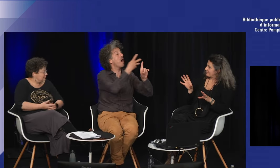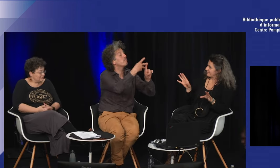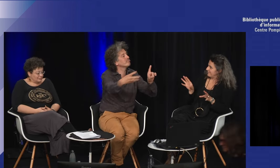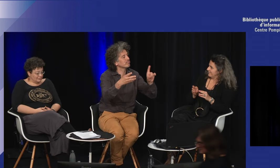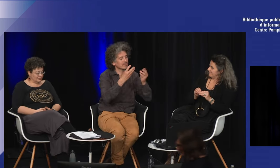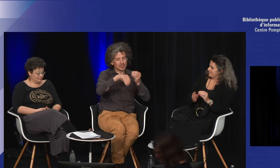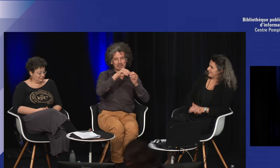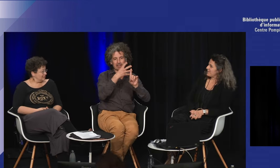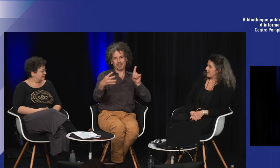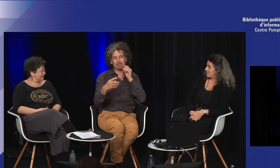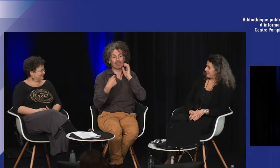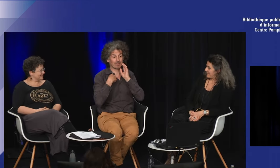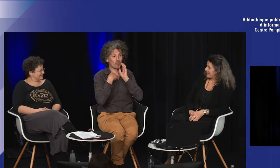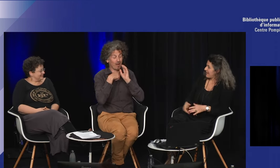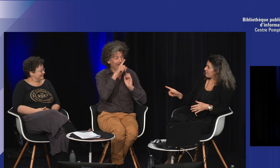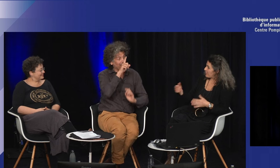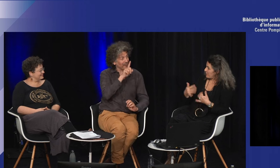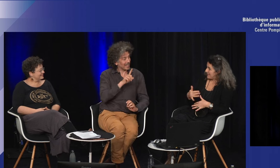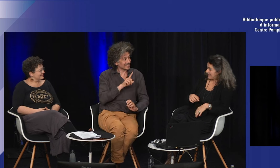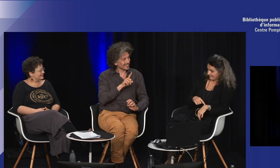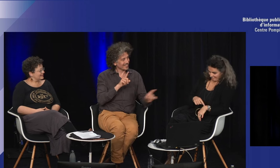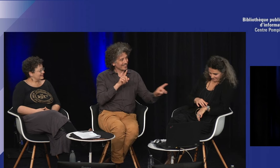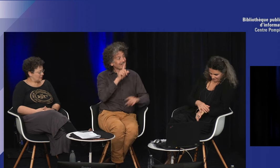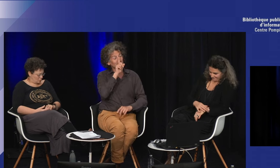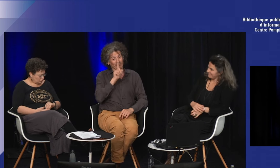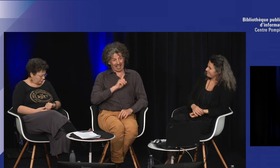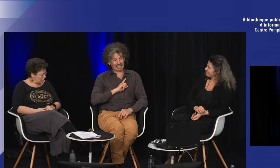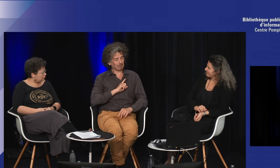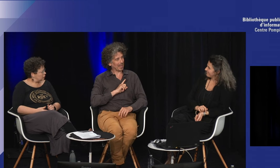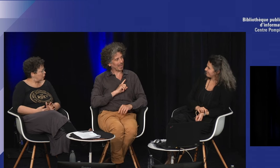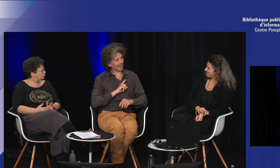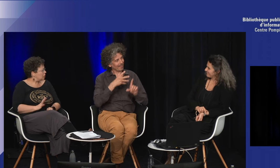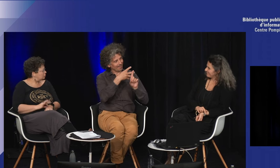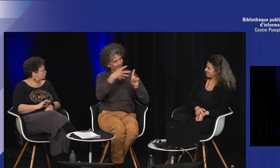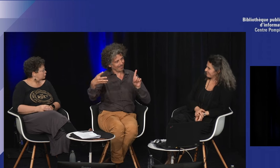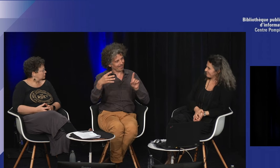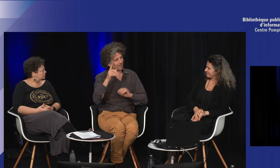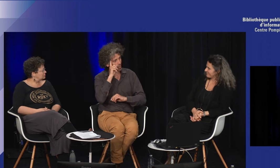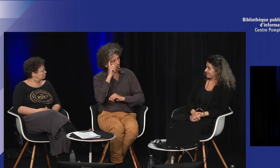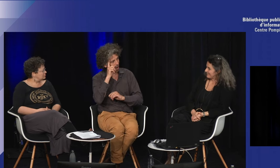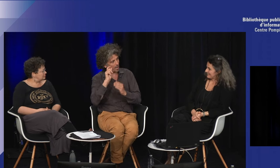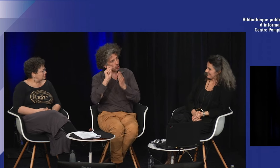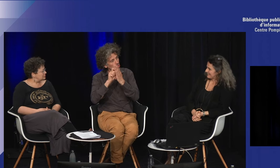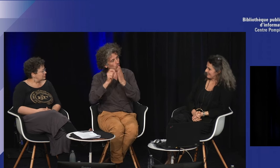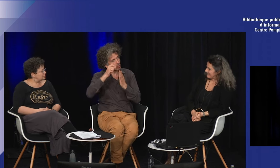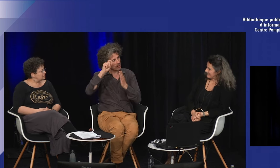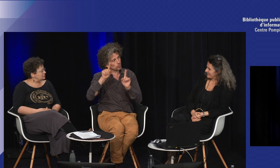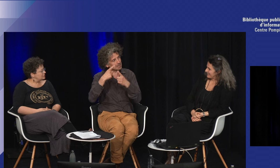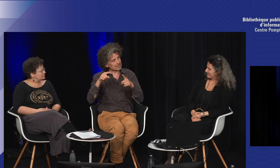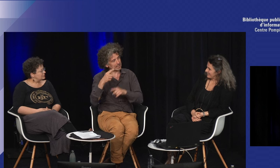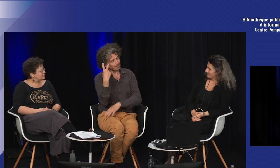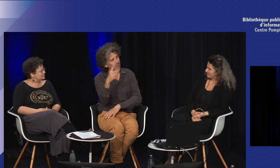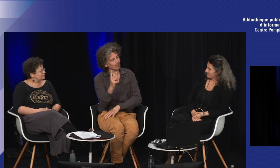voilà et là on t'a posé une question sur ta partition et puis il va falloir s'arrêter dit Andrea oui à propos de la